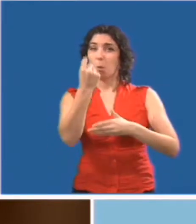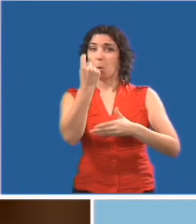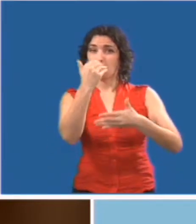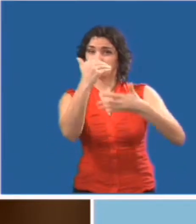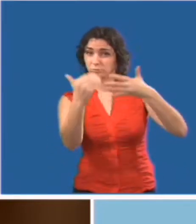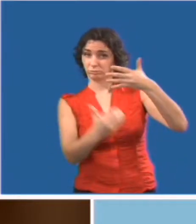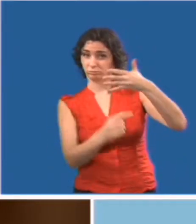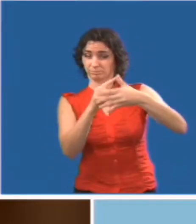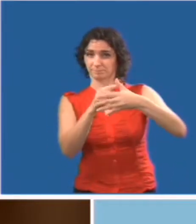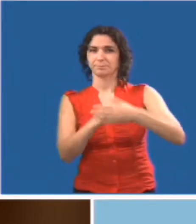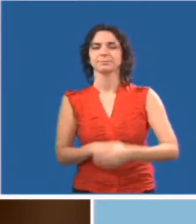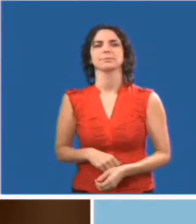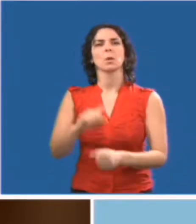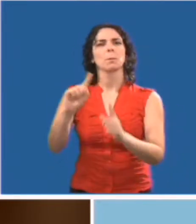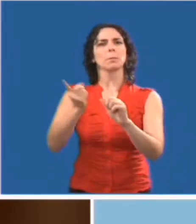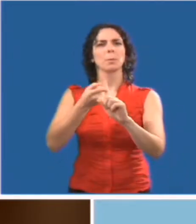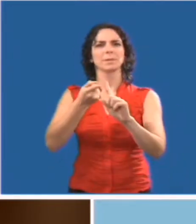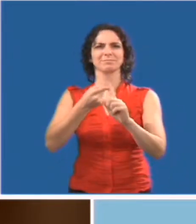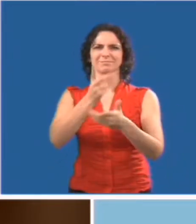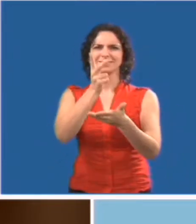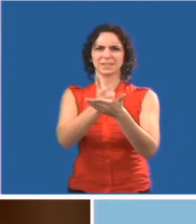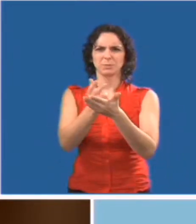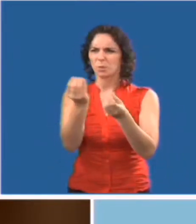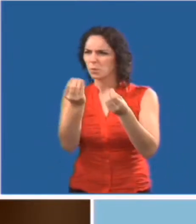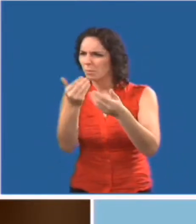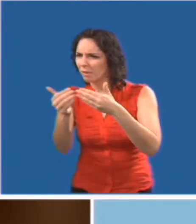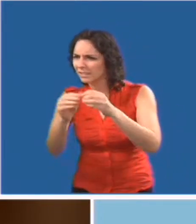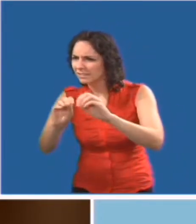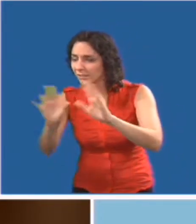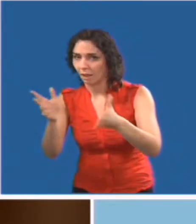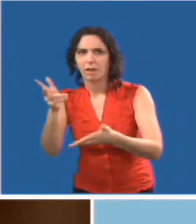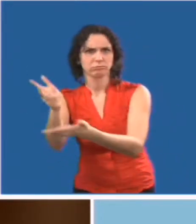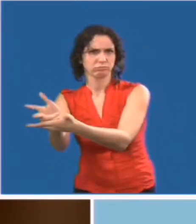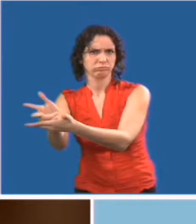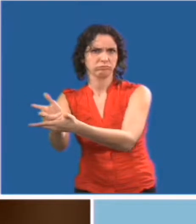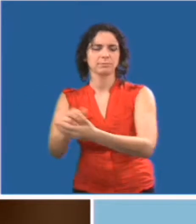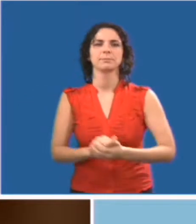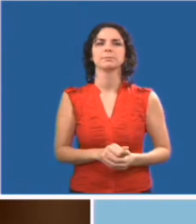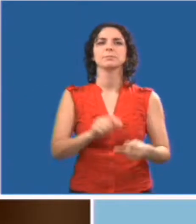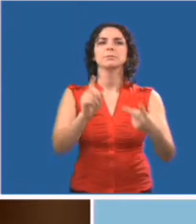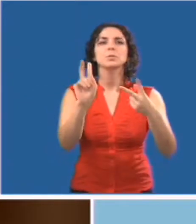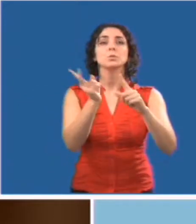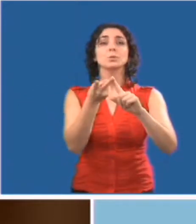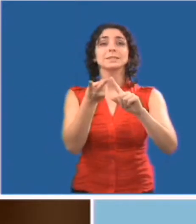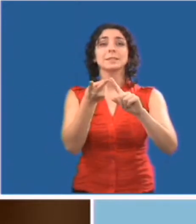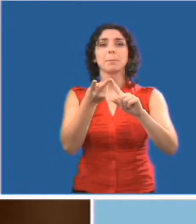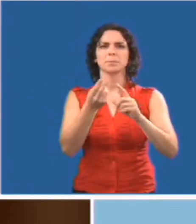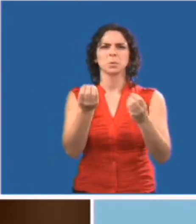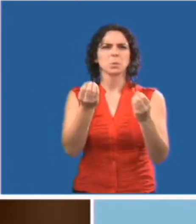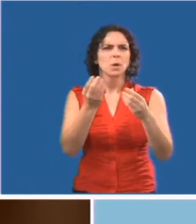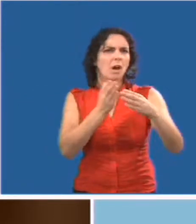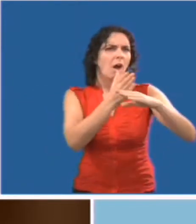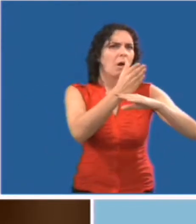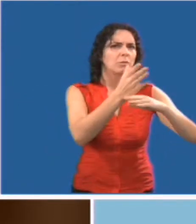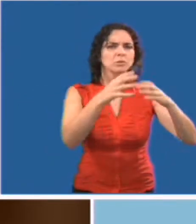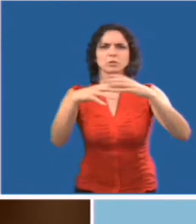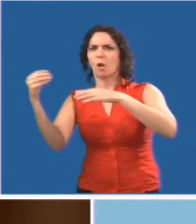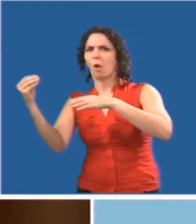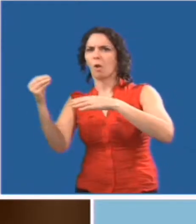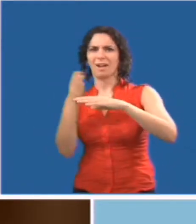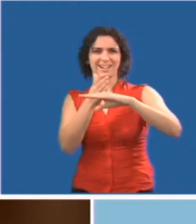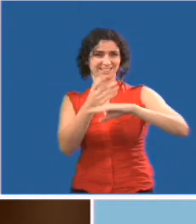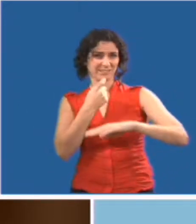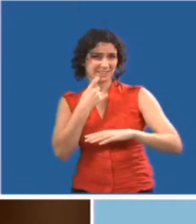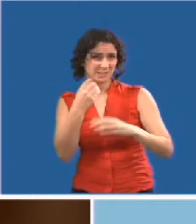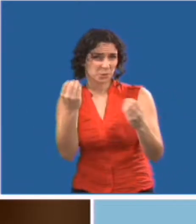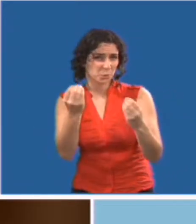vous aider à vous préparer. Stationnement désigné clairement Entrée accessible